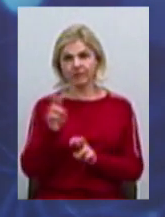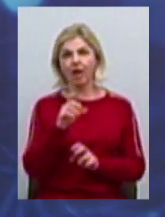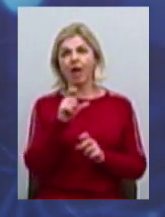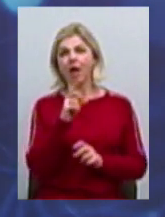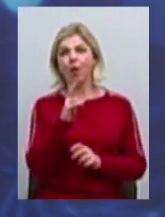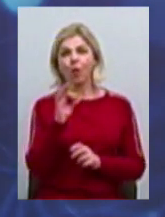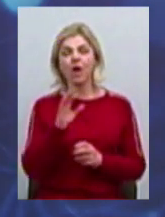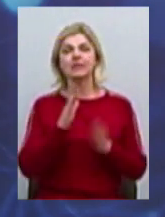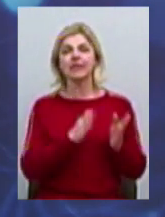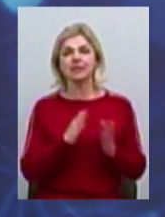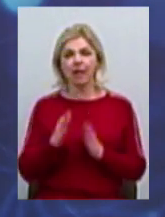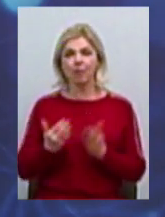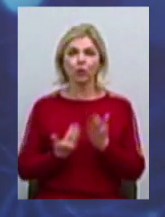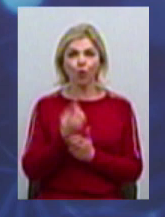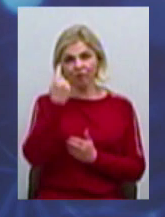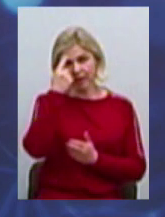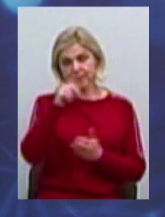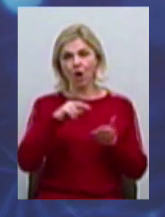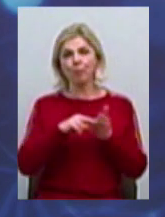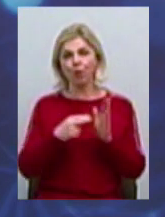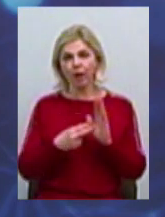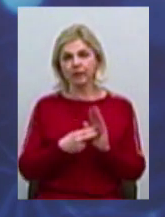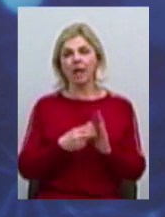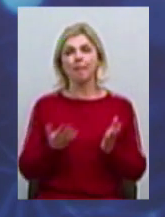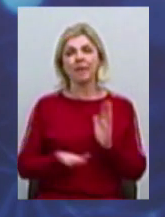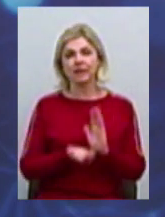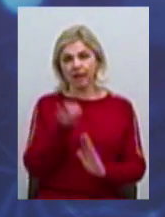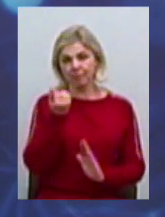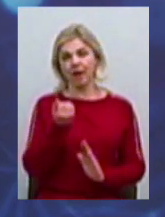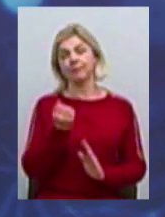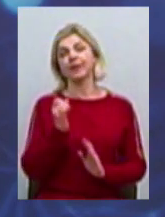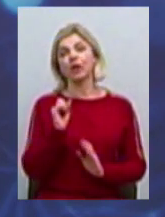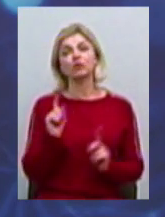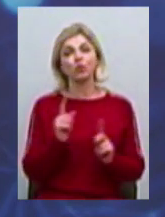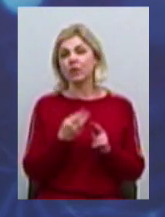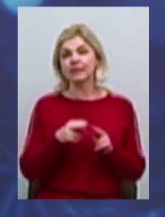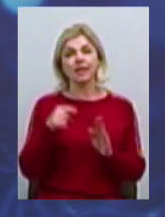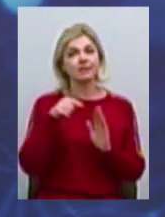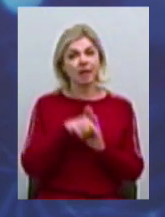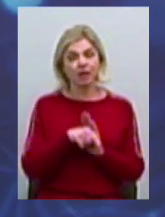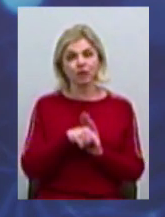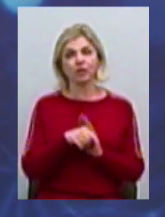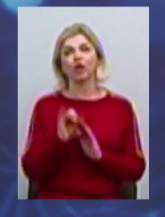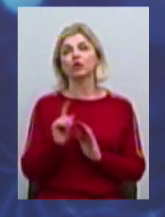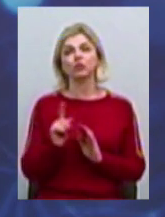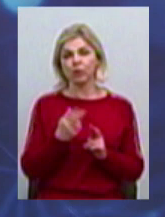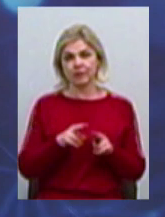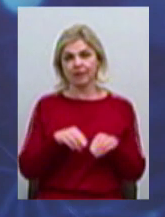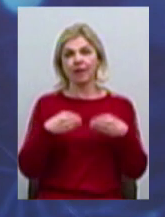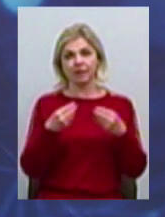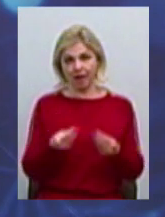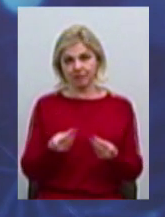«Екосистема інноваційних проєктів, підтримка і кейси». Про те, що ж це значить і що це дасть